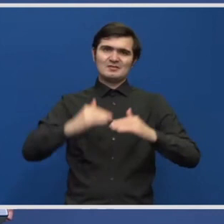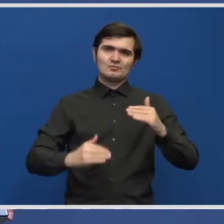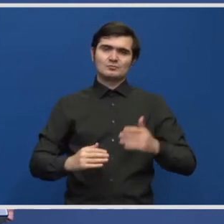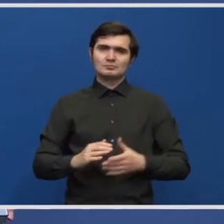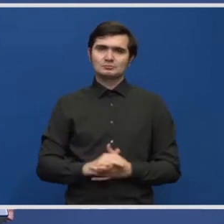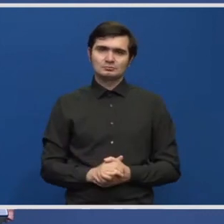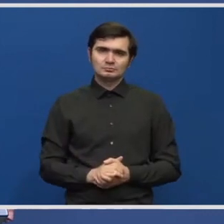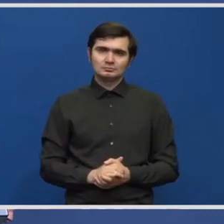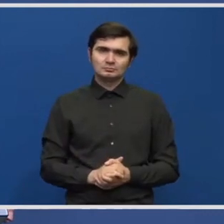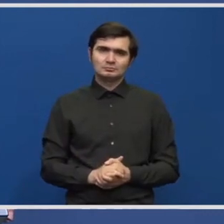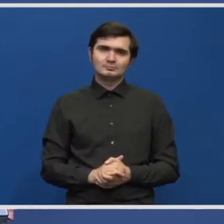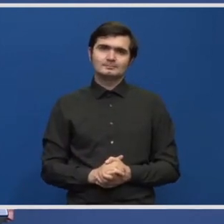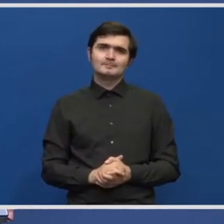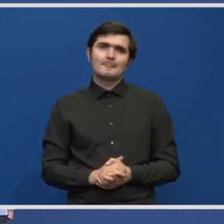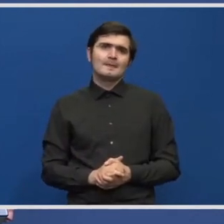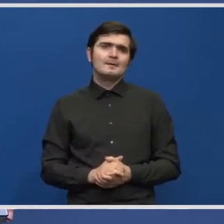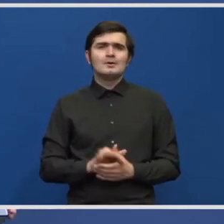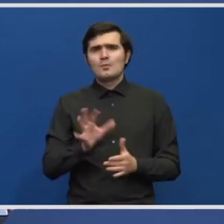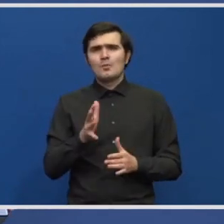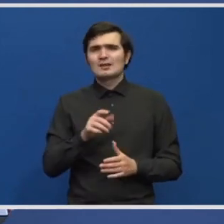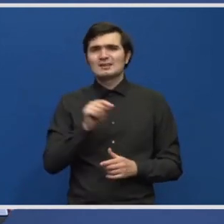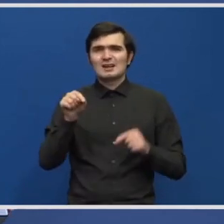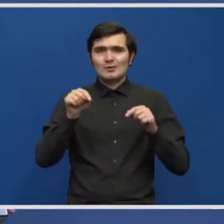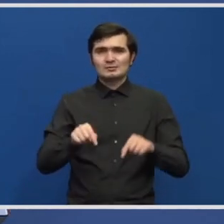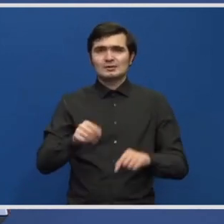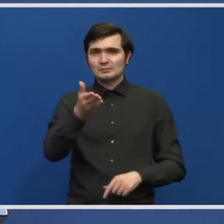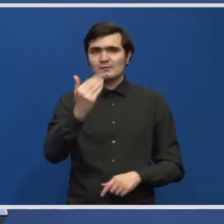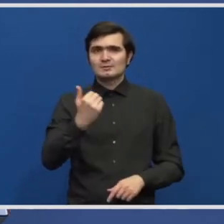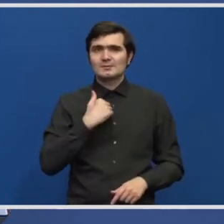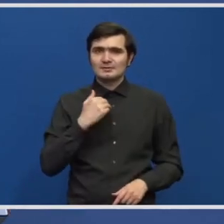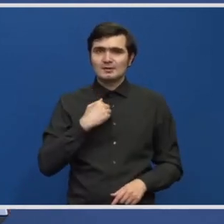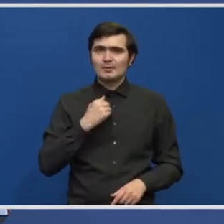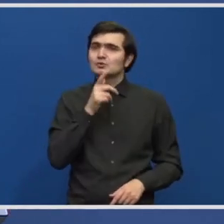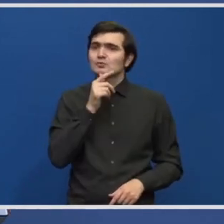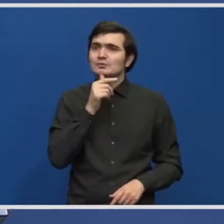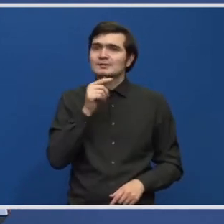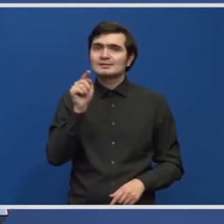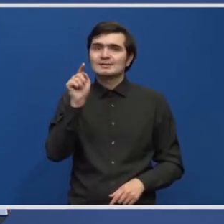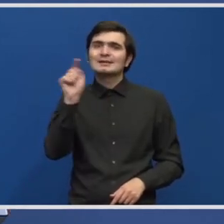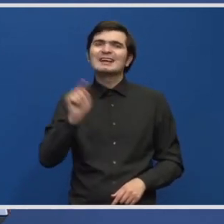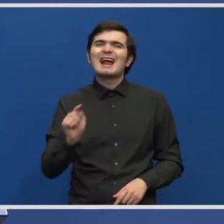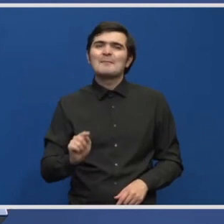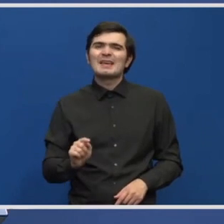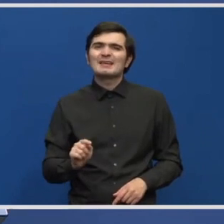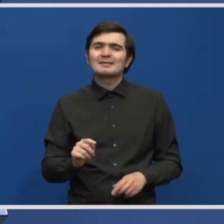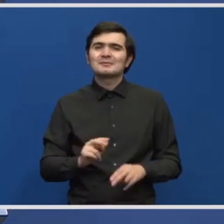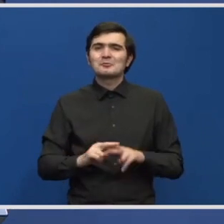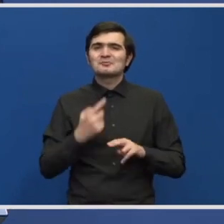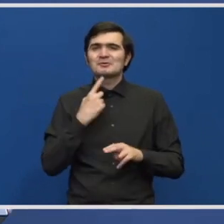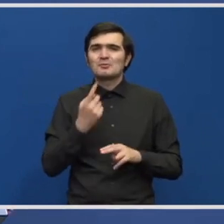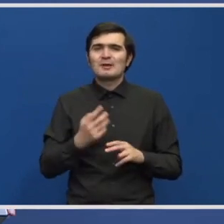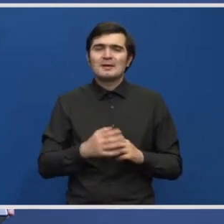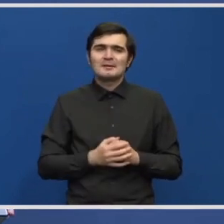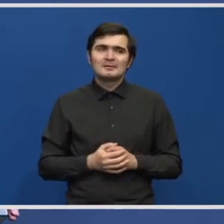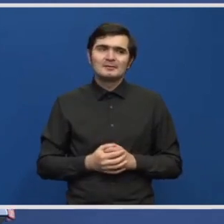costuri. Poate de aici vine întrebarea dumneavoastră că undeva trebuie să crape, cum spune. Da,